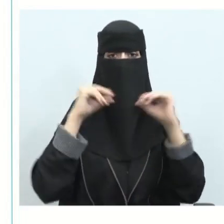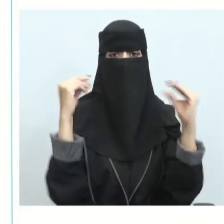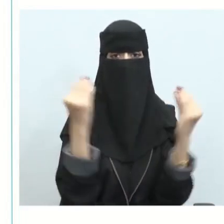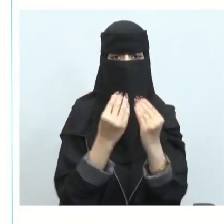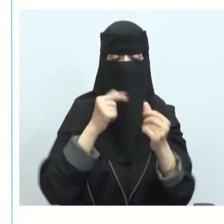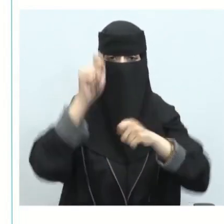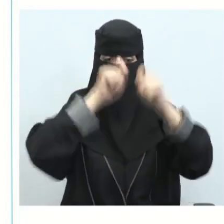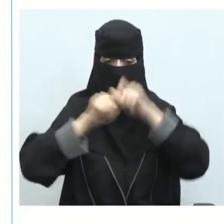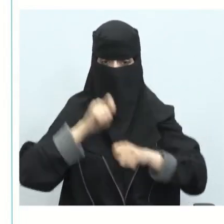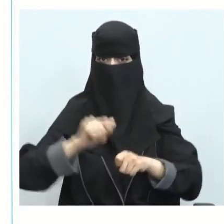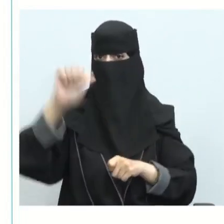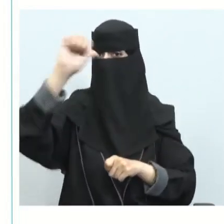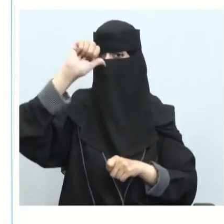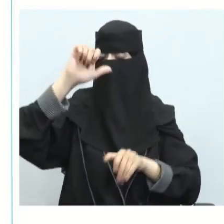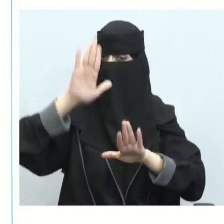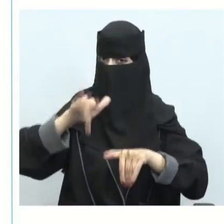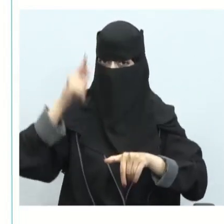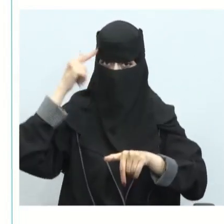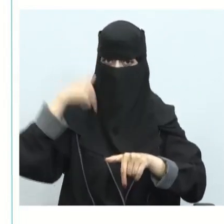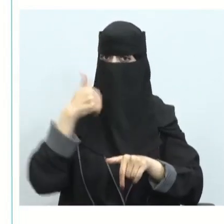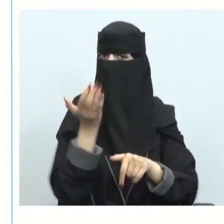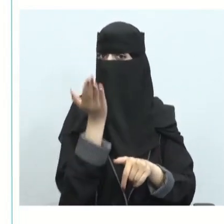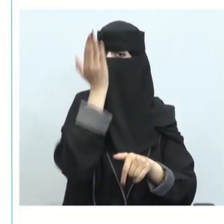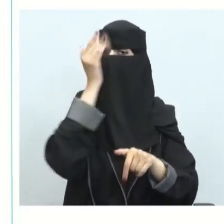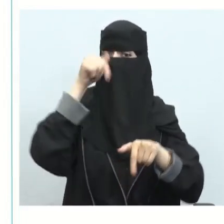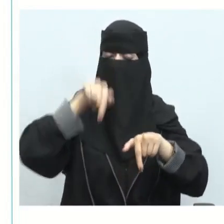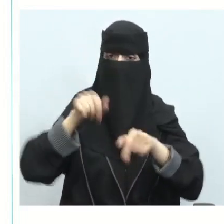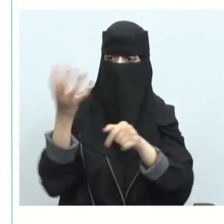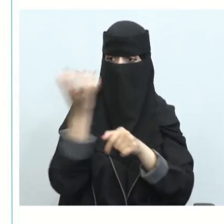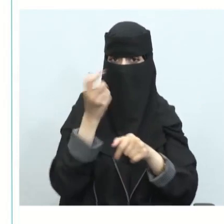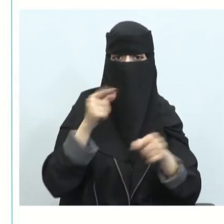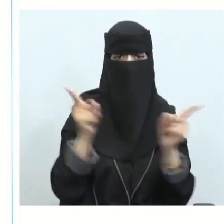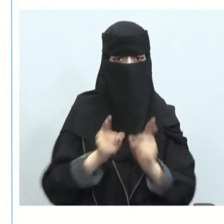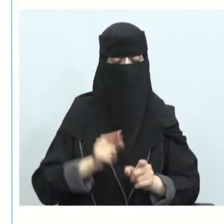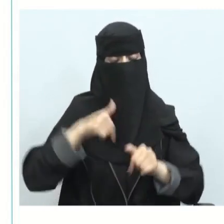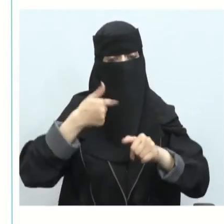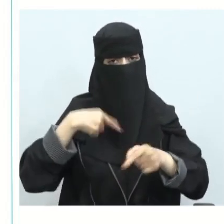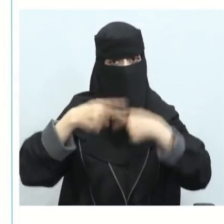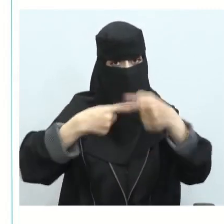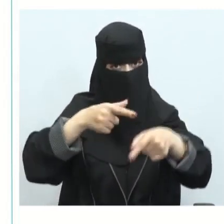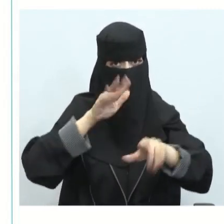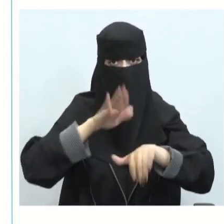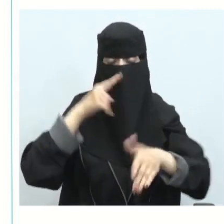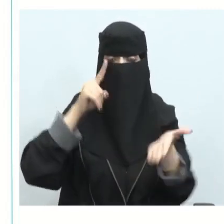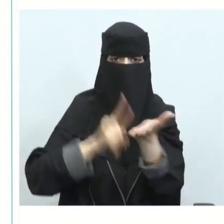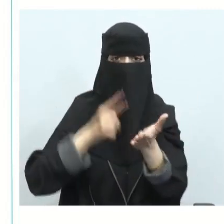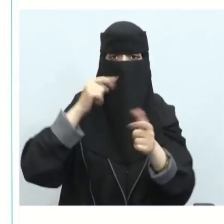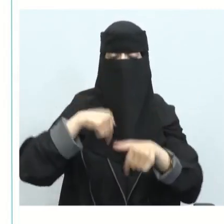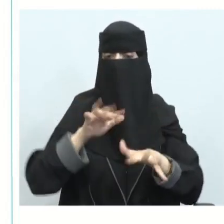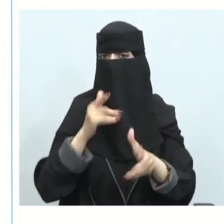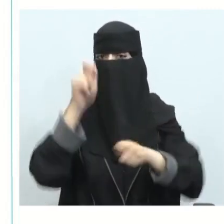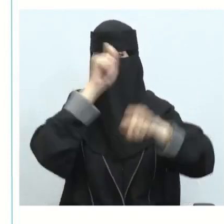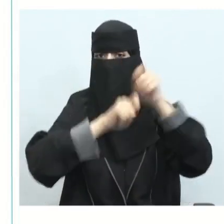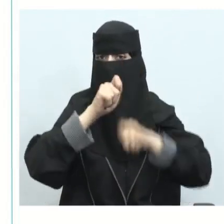استخدام المياه نحن نعلم أن المياه هي موارد محدودة وبالتالي لكي تستدام لابد أن نعرف كيف